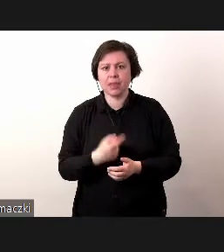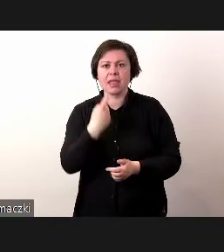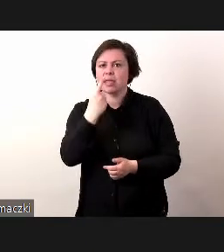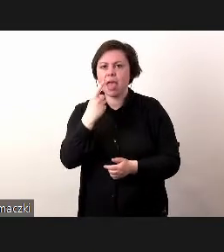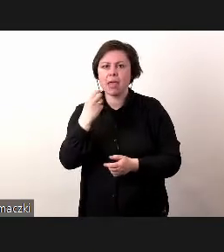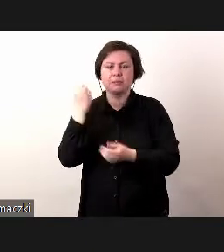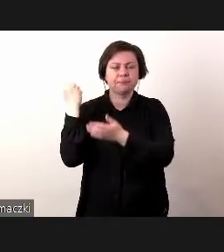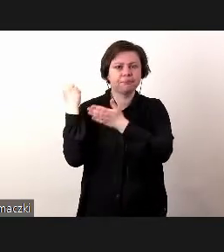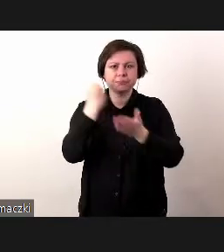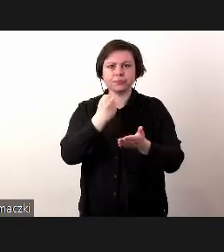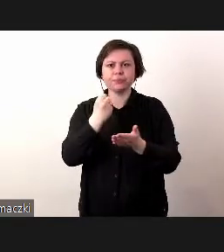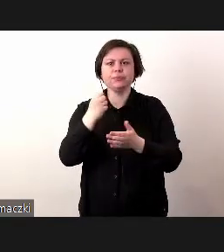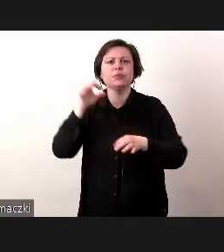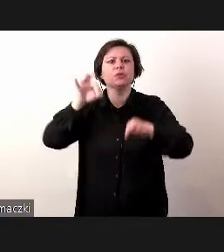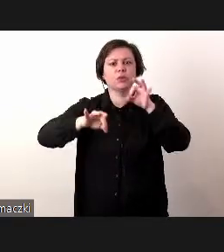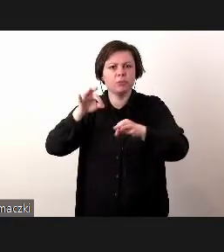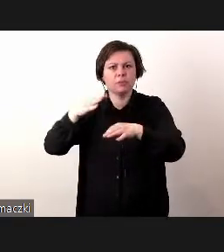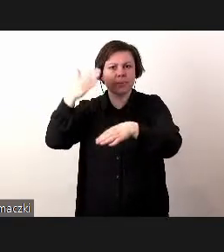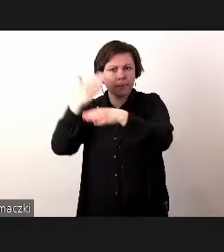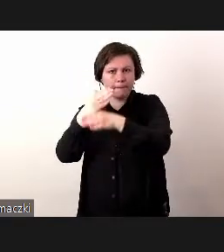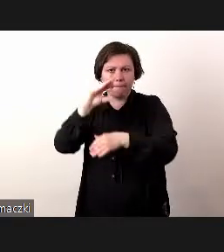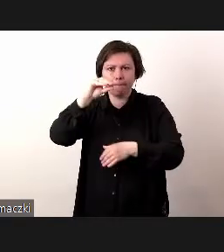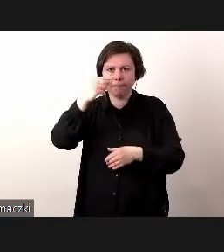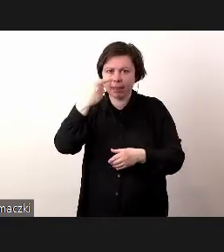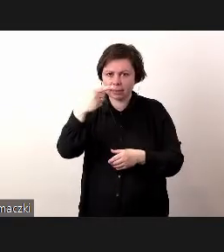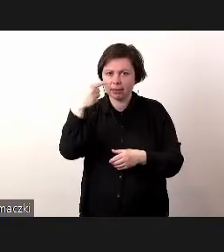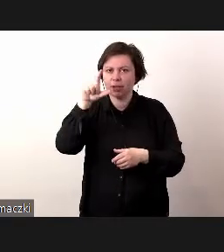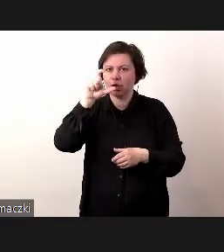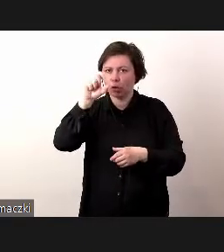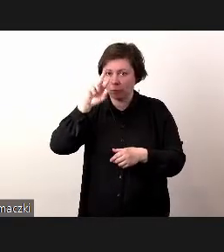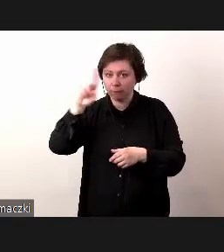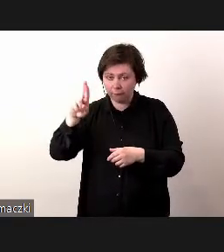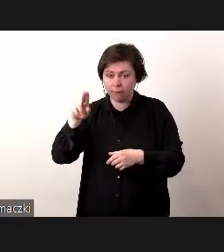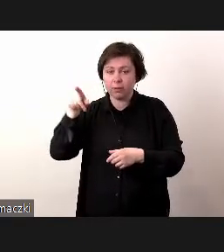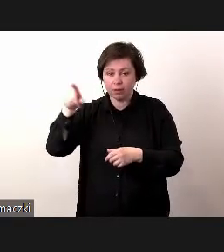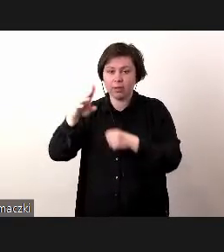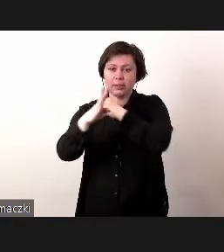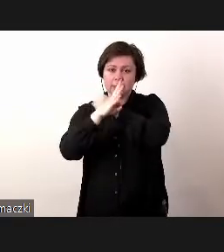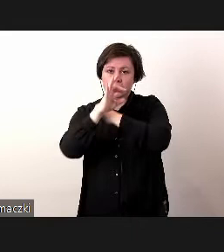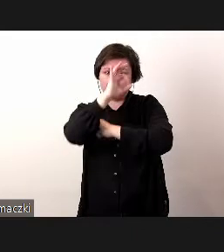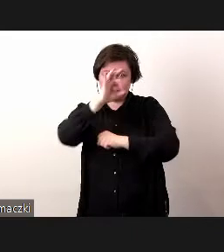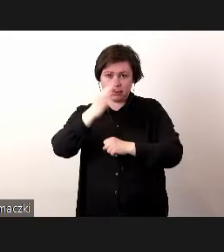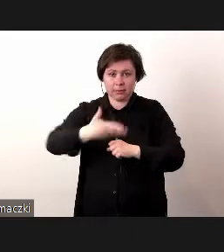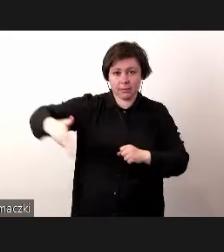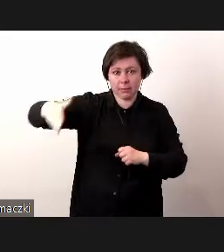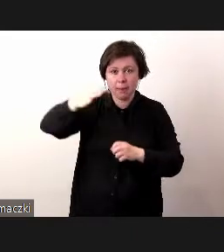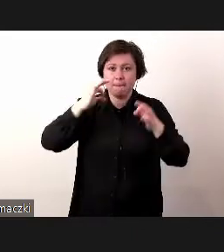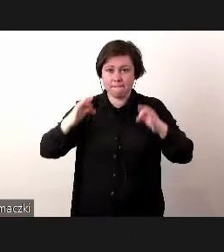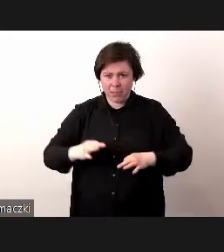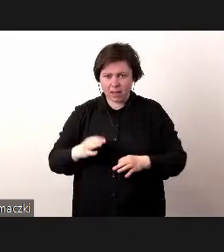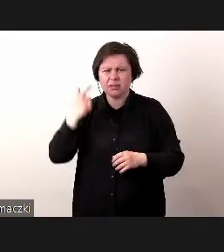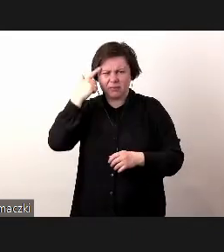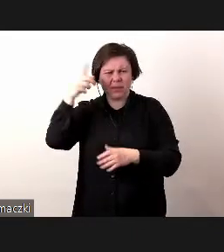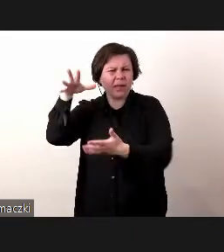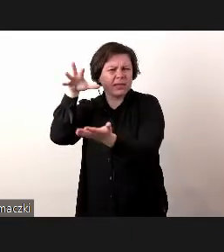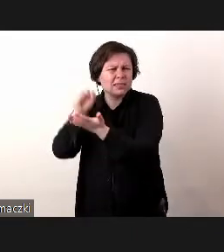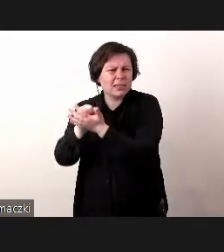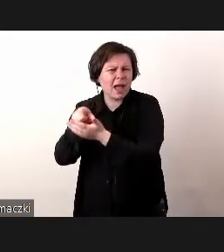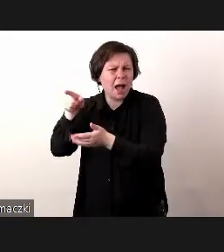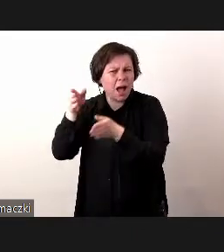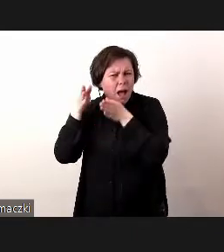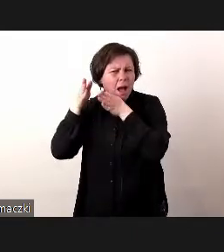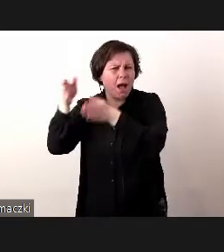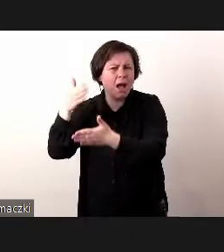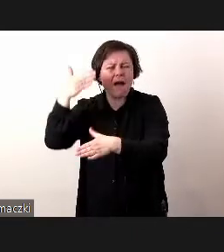ze sponsorów konferencji jest firma MediCover, która oczywiście 90% Państwa z Was powiedziała, że zajmuje się, jest